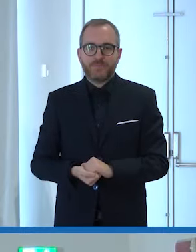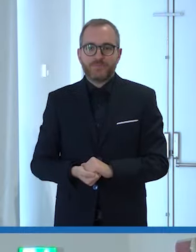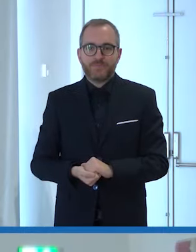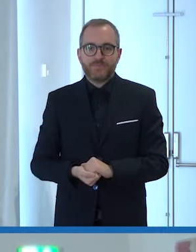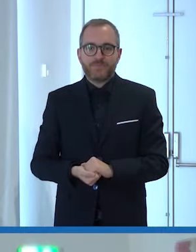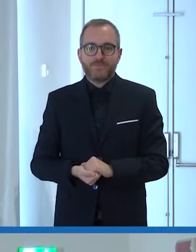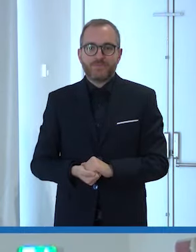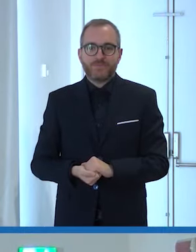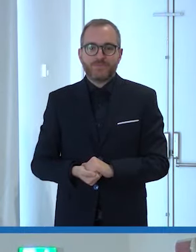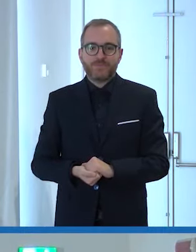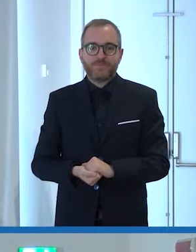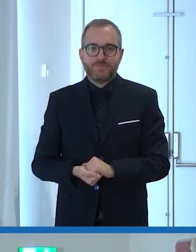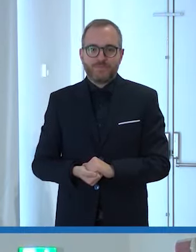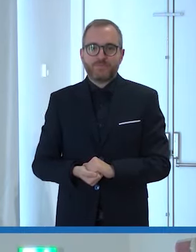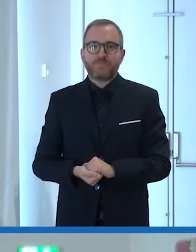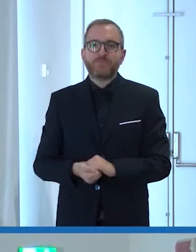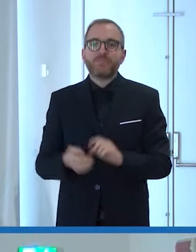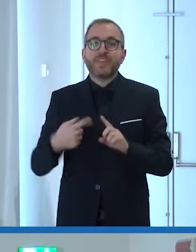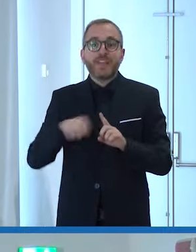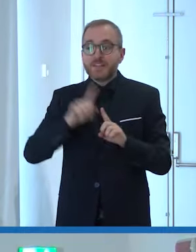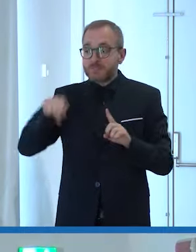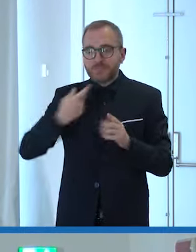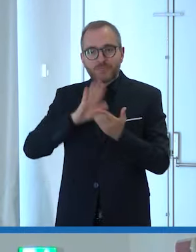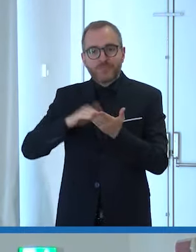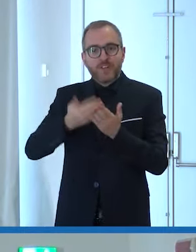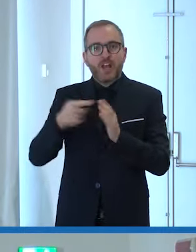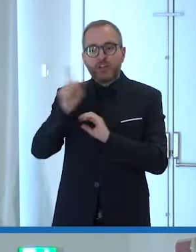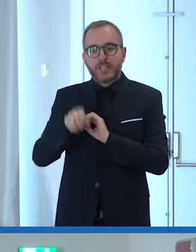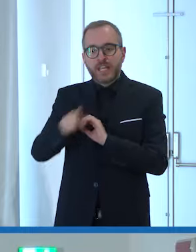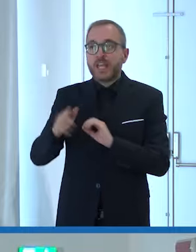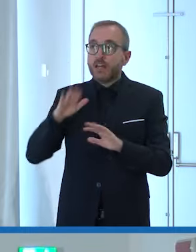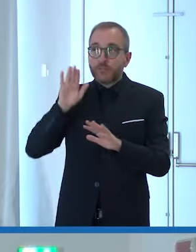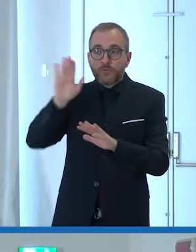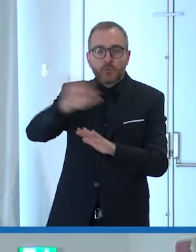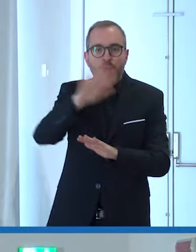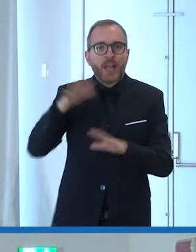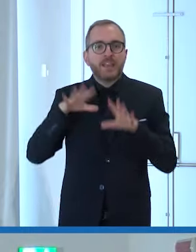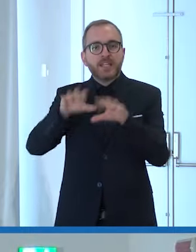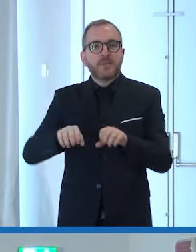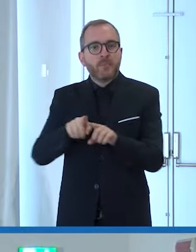Tutti in pista quindi per rappresentare il tricolore italiano ai prossimi impegni internazionali.